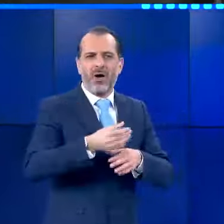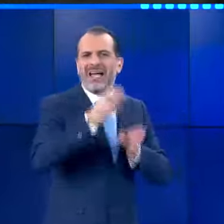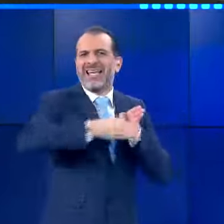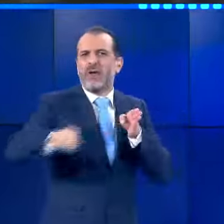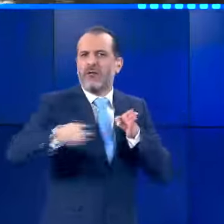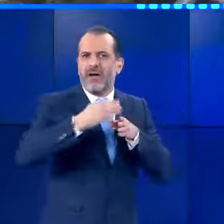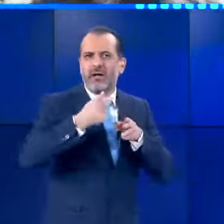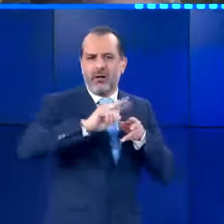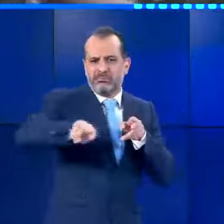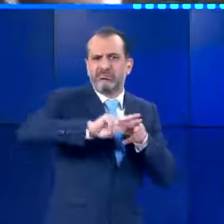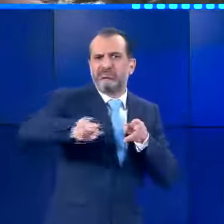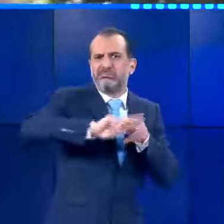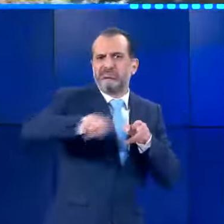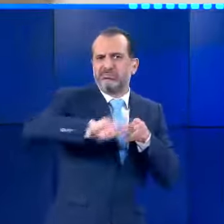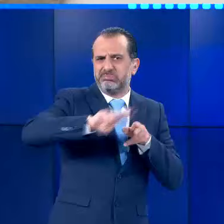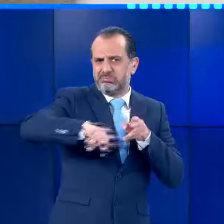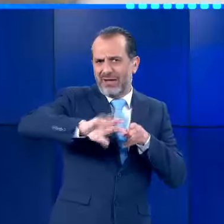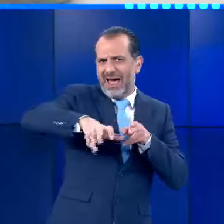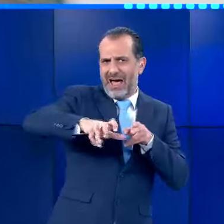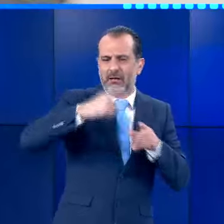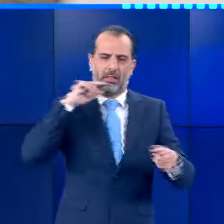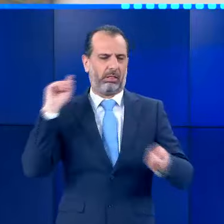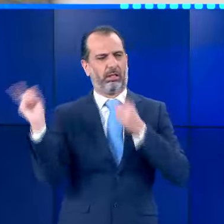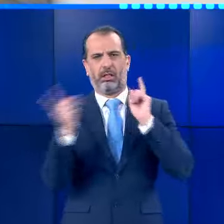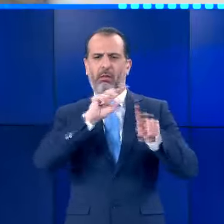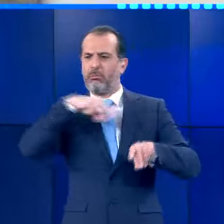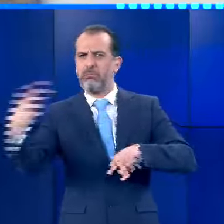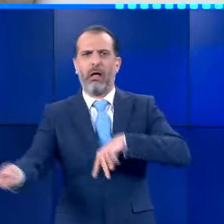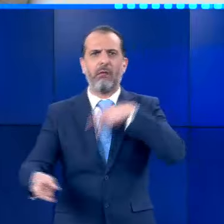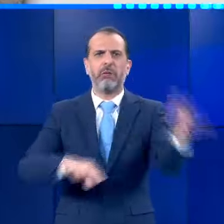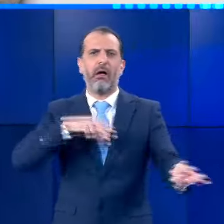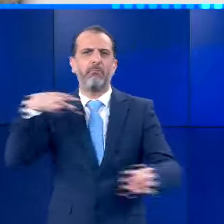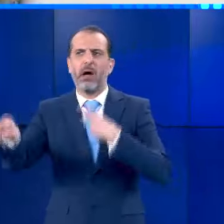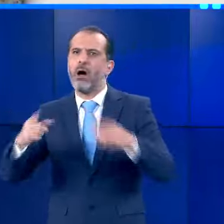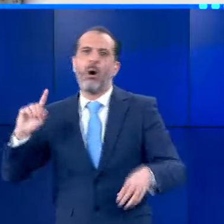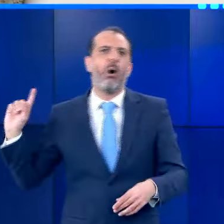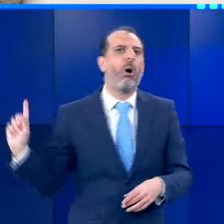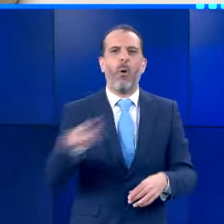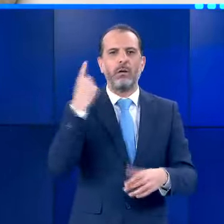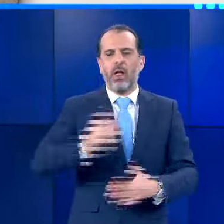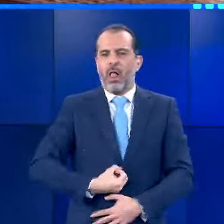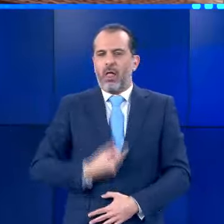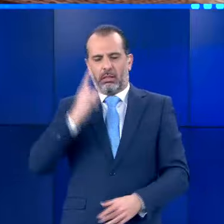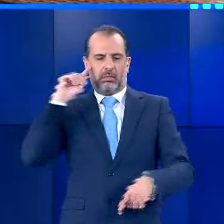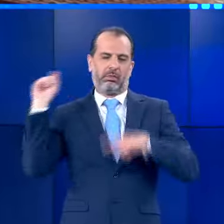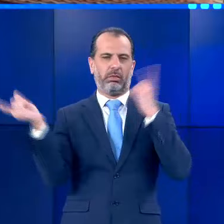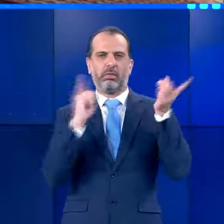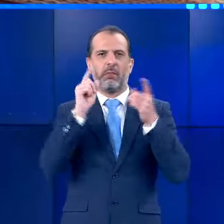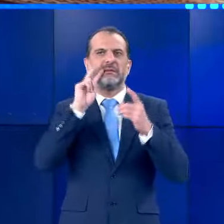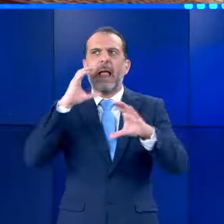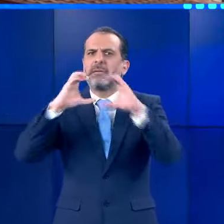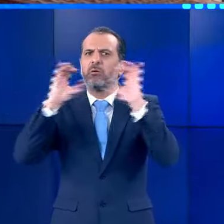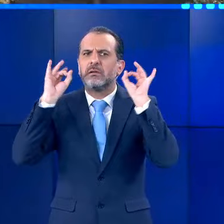δωμάτια και τους κοινόχρηστους χώρους του καταλήμματος άρχισαν να καταραίουν ο ένας μετά τον άλλον. Όπως λένε χαρακτηριστικά την ώρα που ένιωθαν να χάνουν τις αισθήσεις τους,